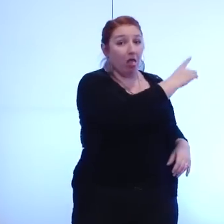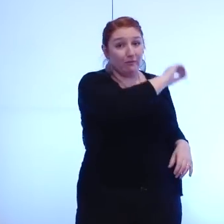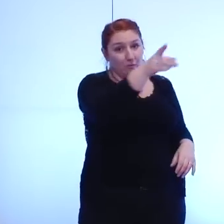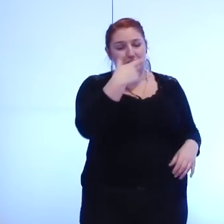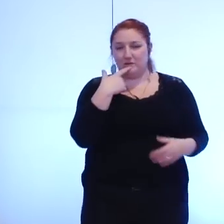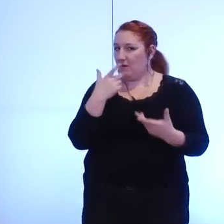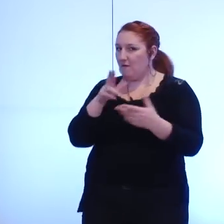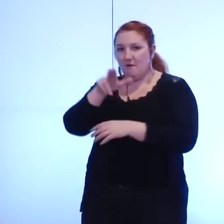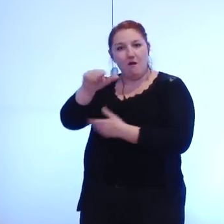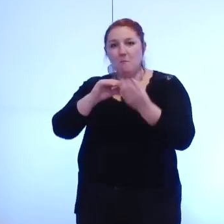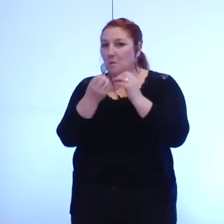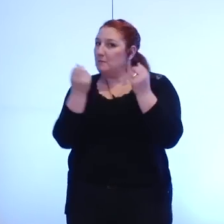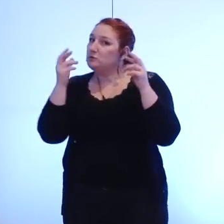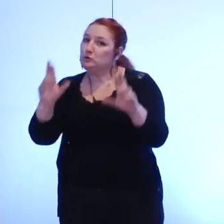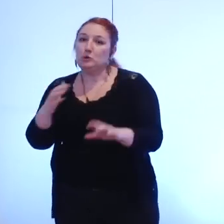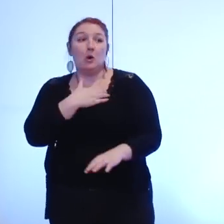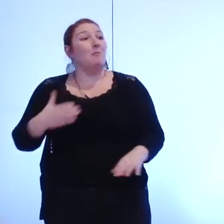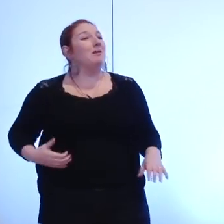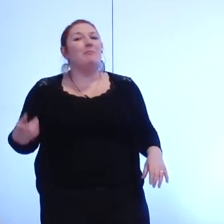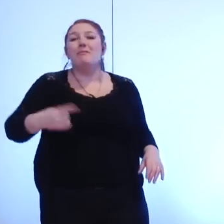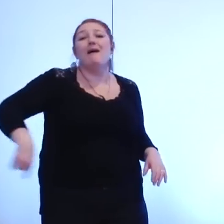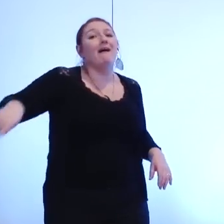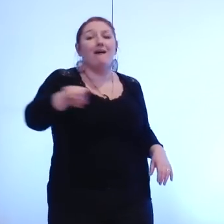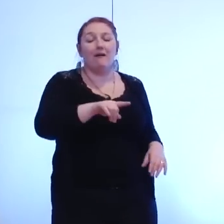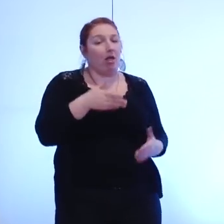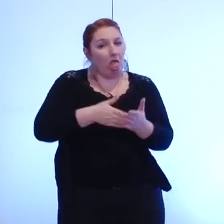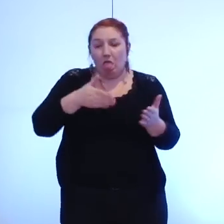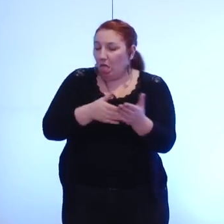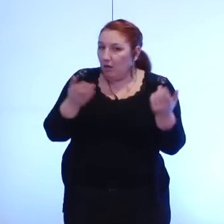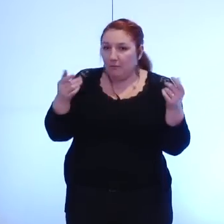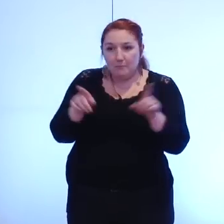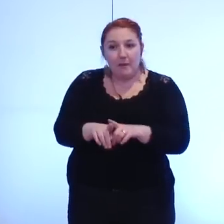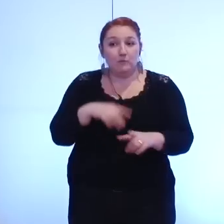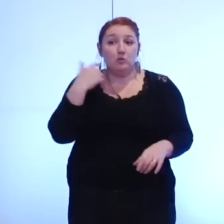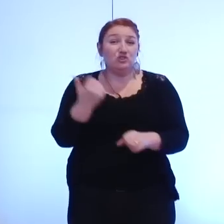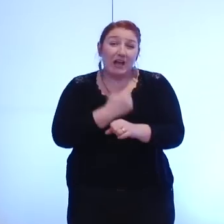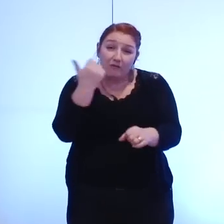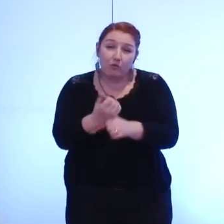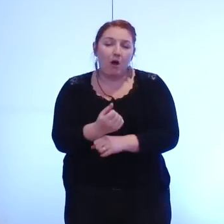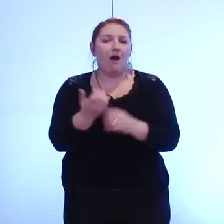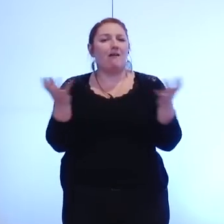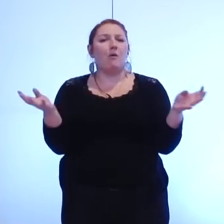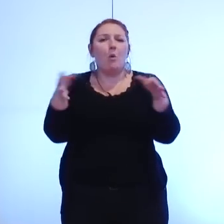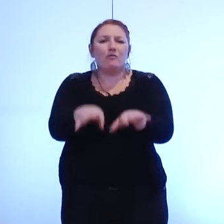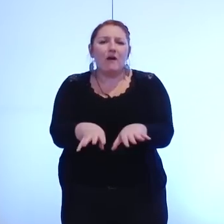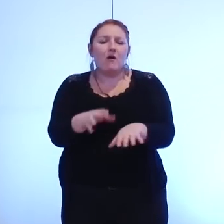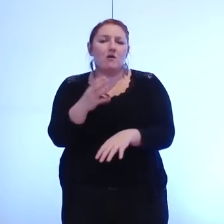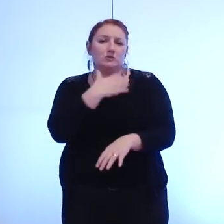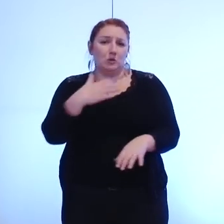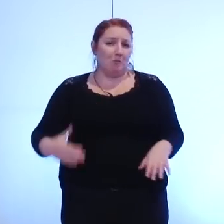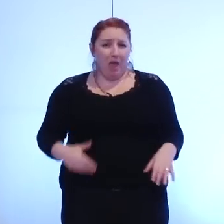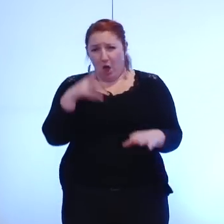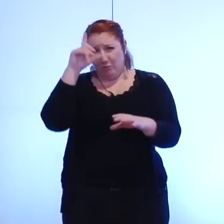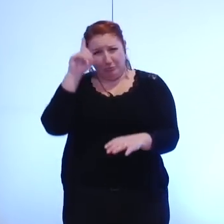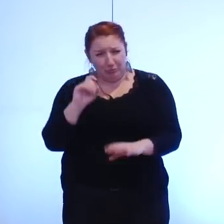posera des problèmes légitimes aux maires comme il s'en pose et comme nous nous l'exprimons à chaque conférence de maire depuis le